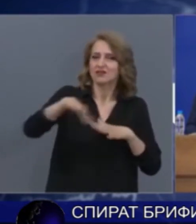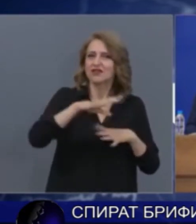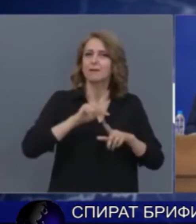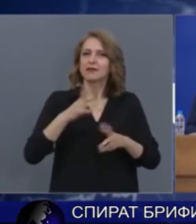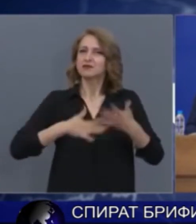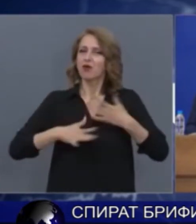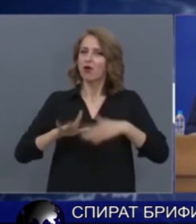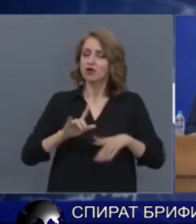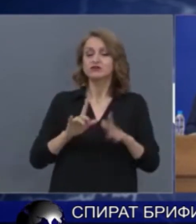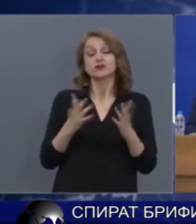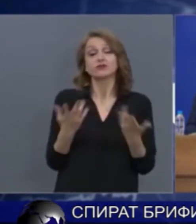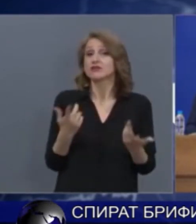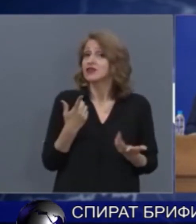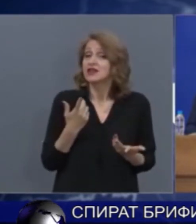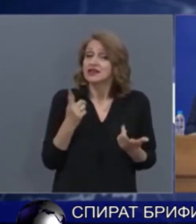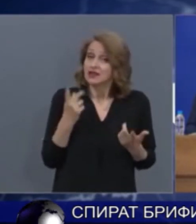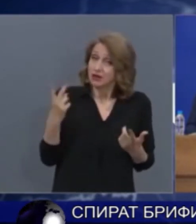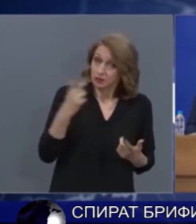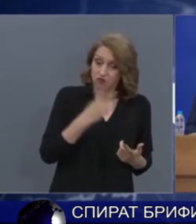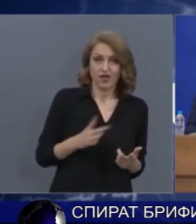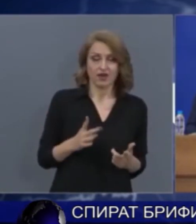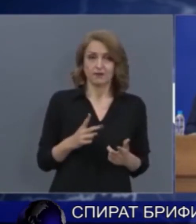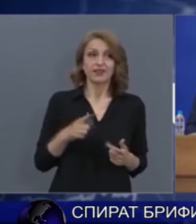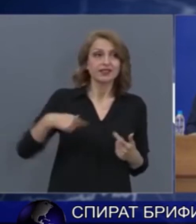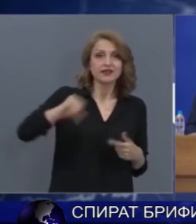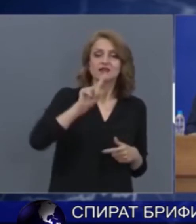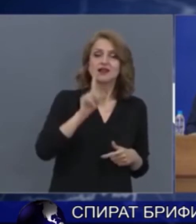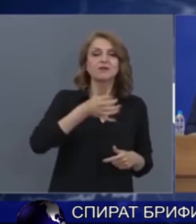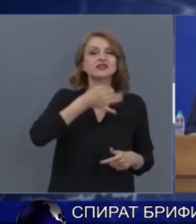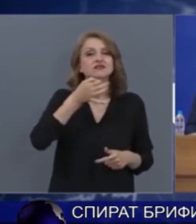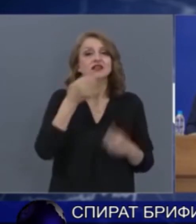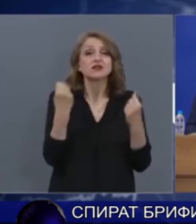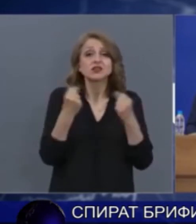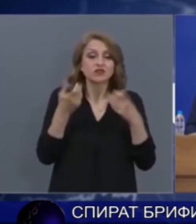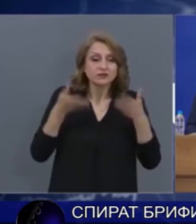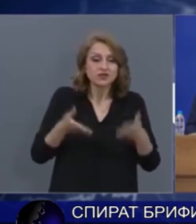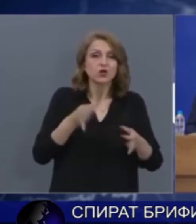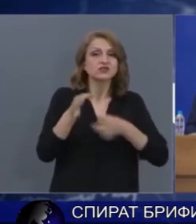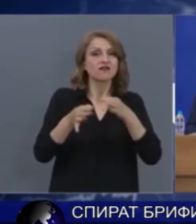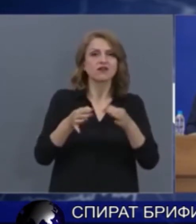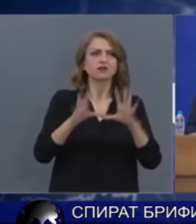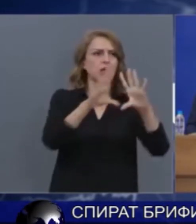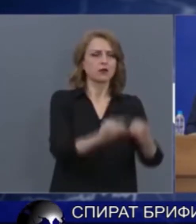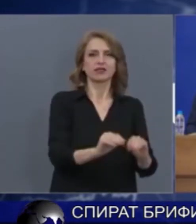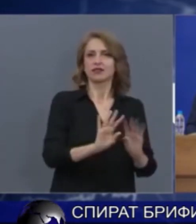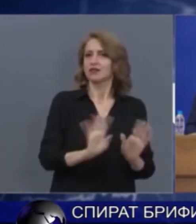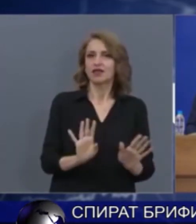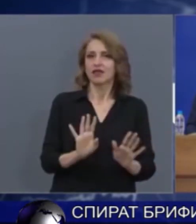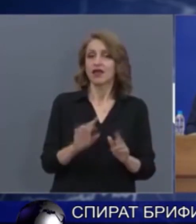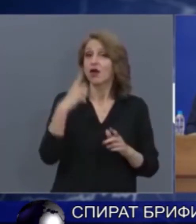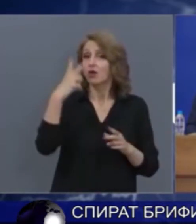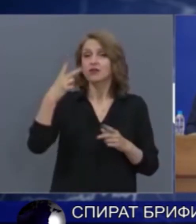трябва да се научим да живееме с този вирус. Той не е отихнал. Вяката в Македония вчера са над 100 случаи,